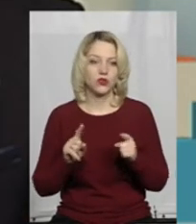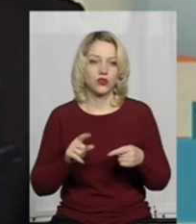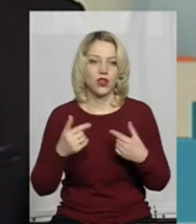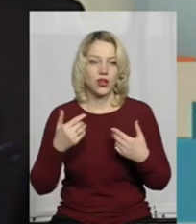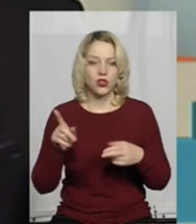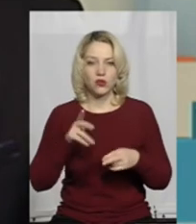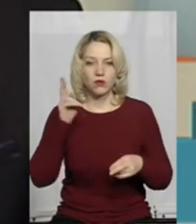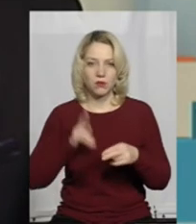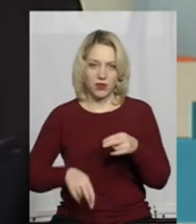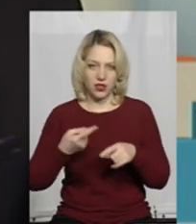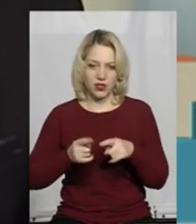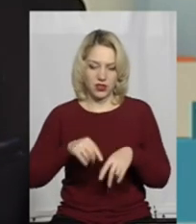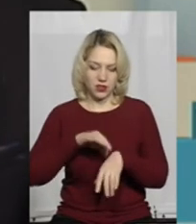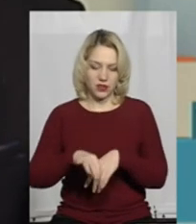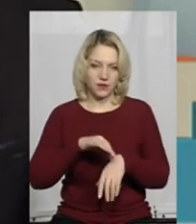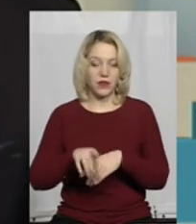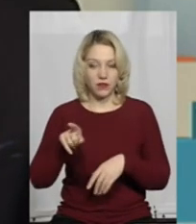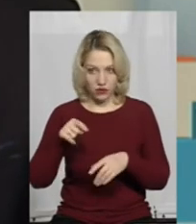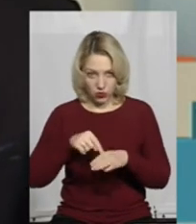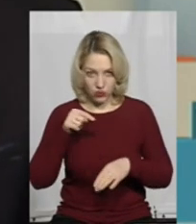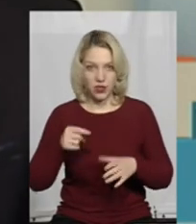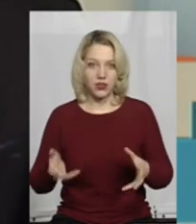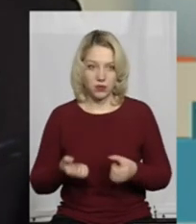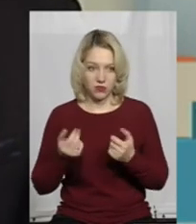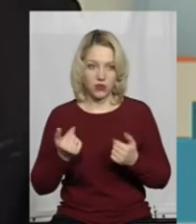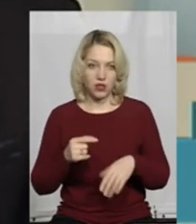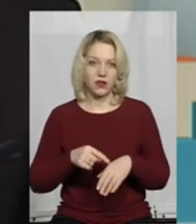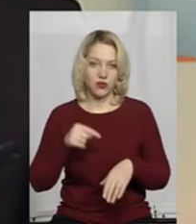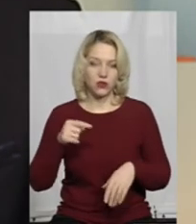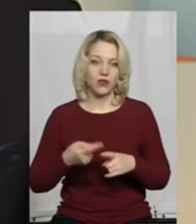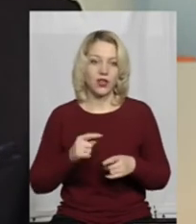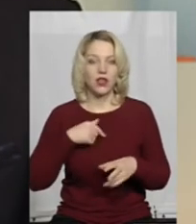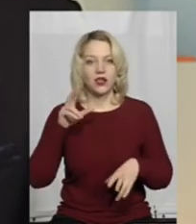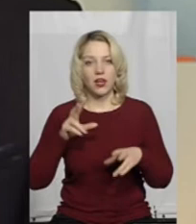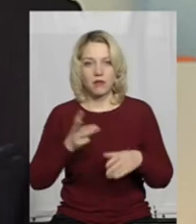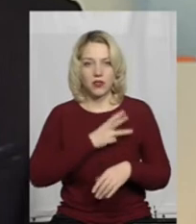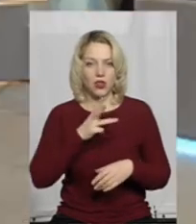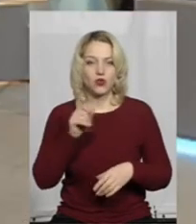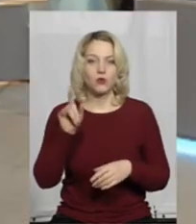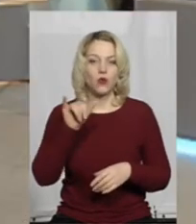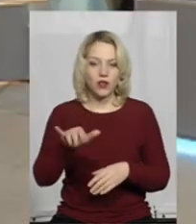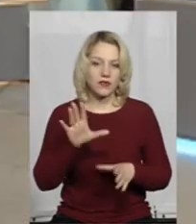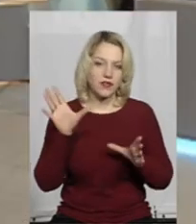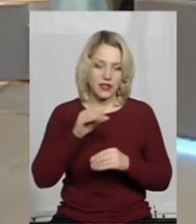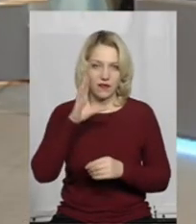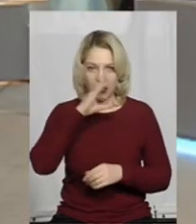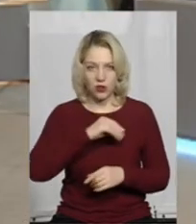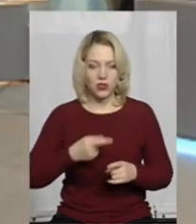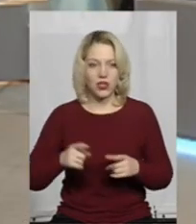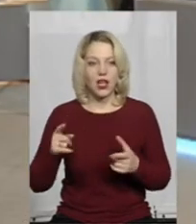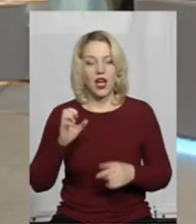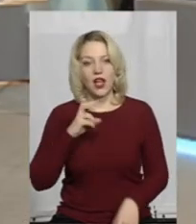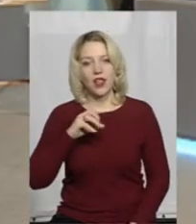припинити підтримку. Ви відчуваєте підтримку. Відчуваємо. Ну, я бажаю, щоб у вас це вдалося. Пане Анатолію, чи